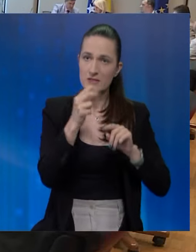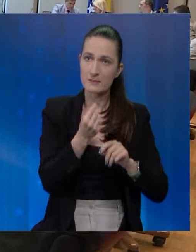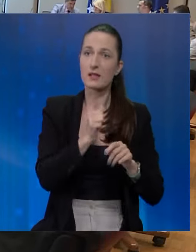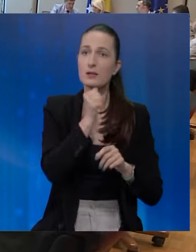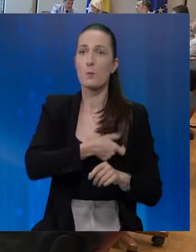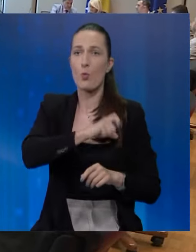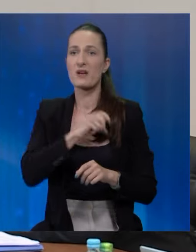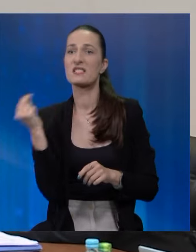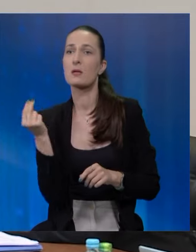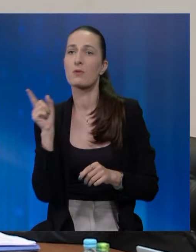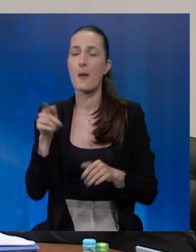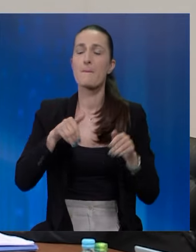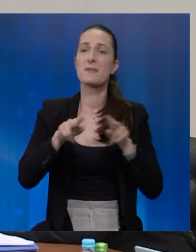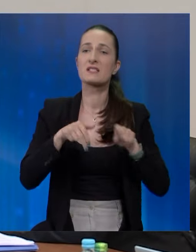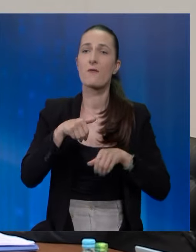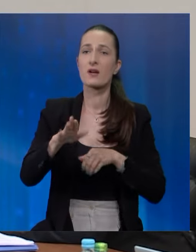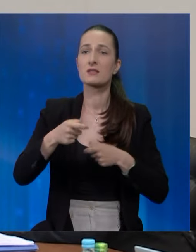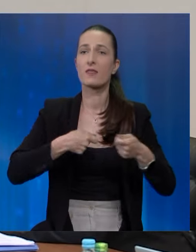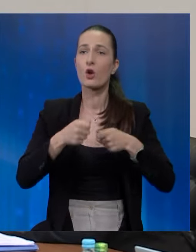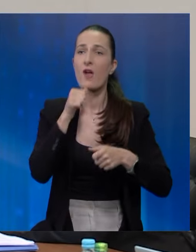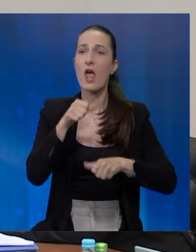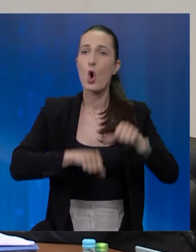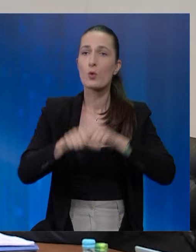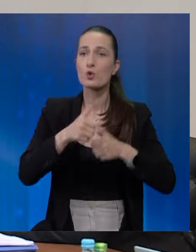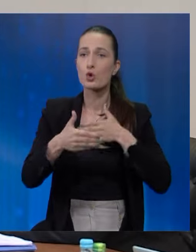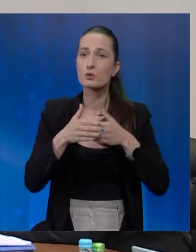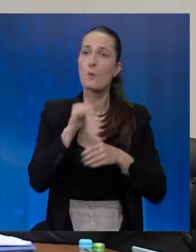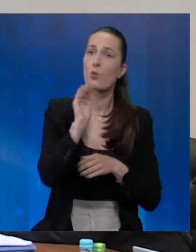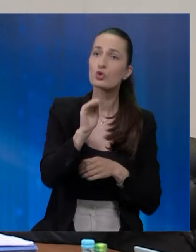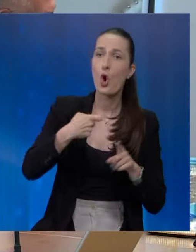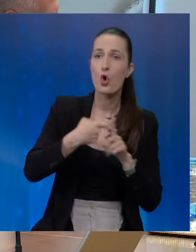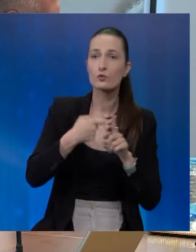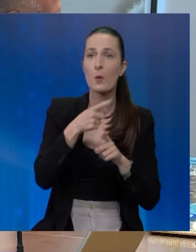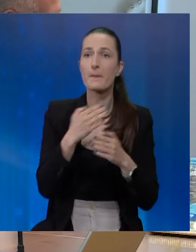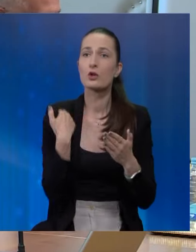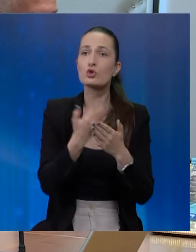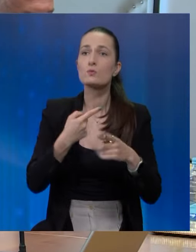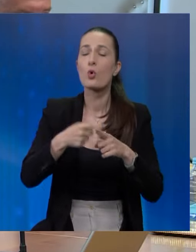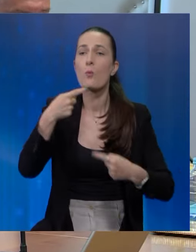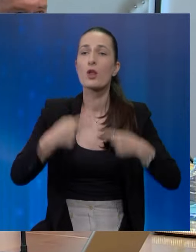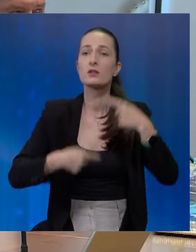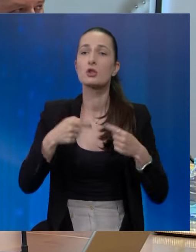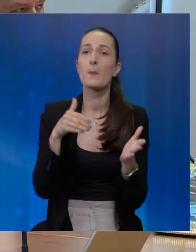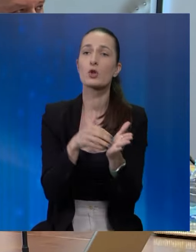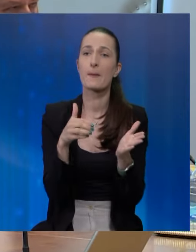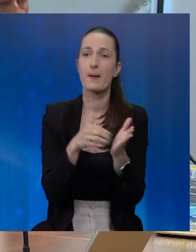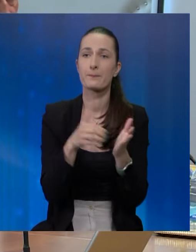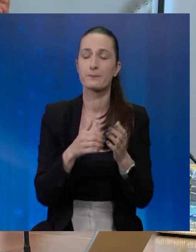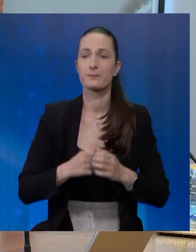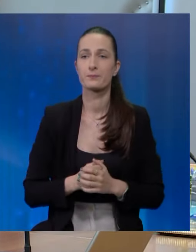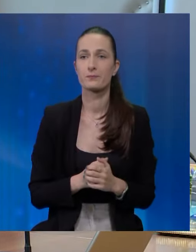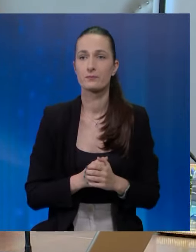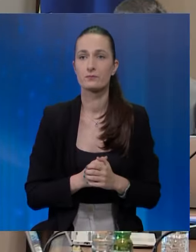Srbije. Ministar vanjske trgovine i ekonomskih odnosa Staša Košarac poručuje da je Konaković to predložio iz političkih potreba.